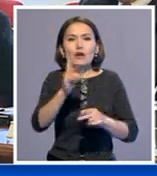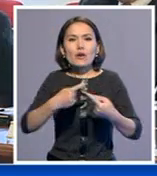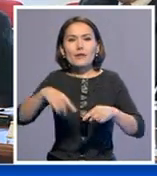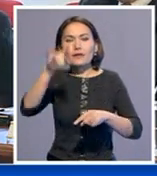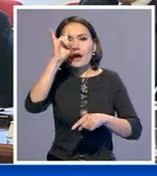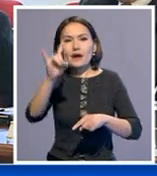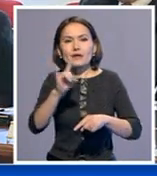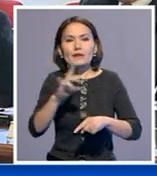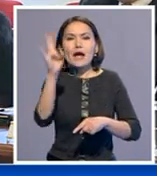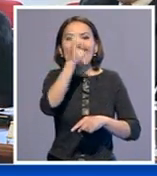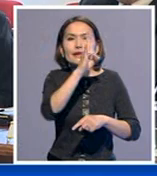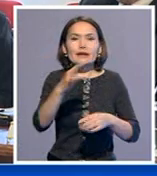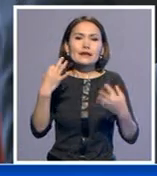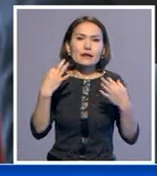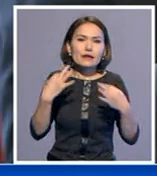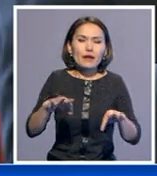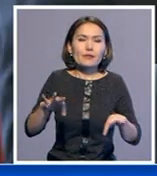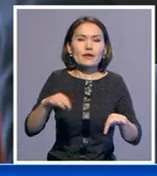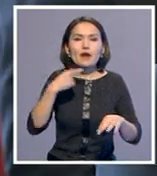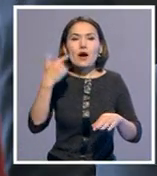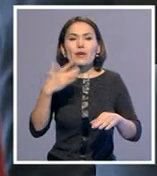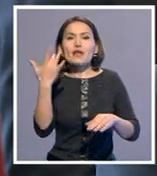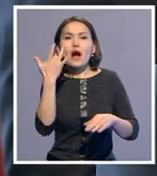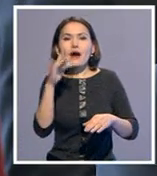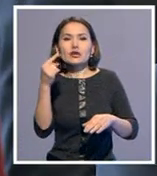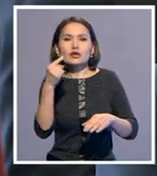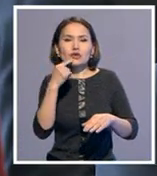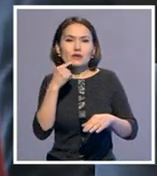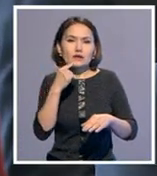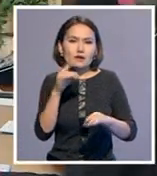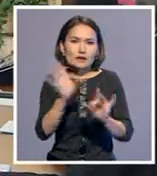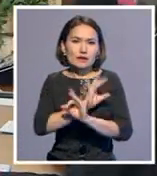Қазақстандағы діни еркіндігі тақырғындағы баяндамаса ағылшын тілінде таныстырылды.